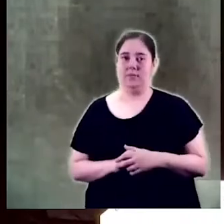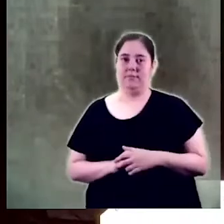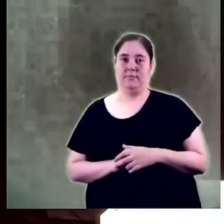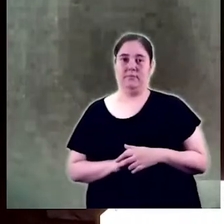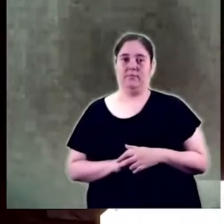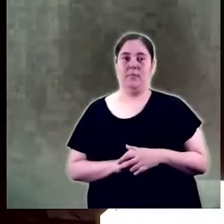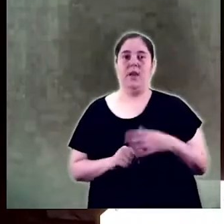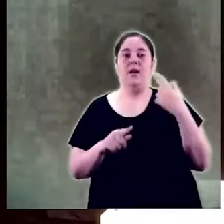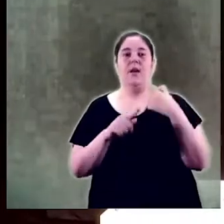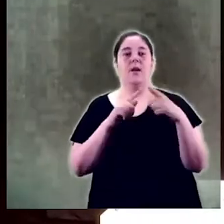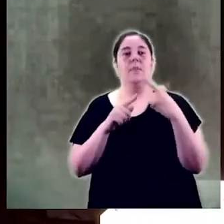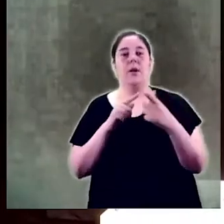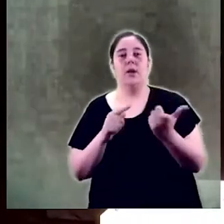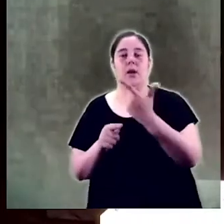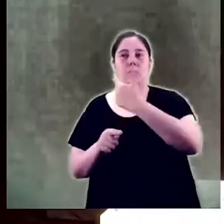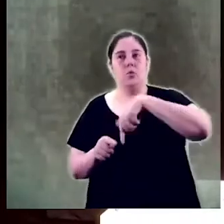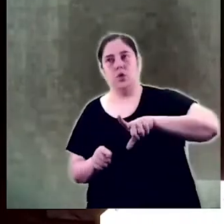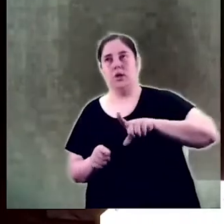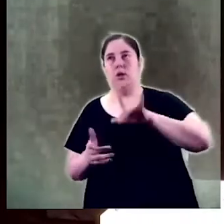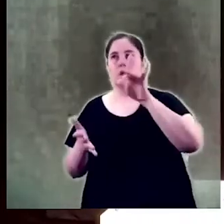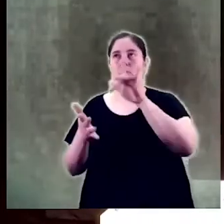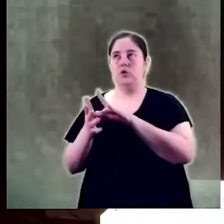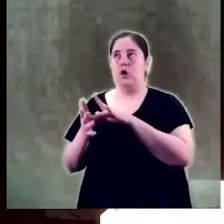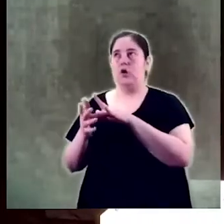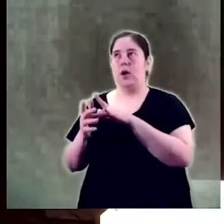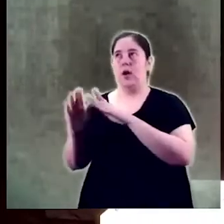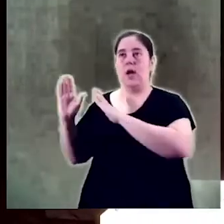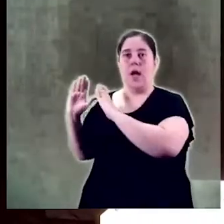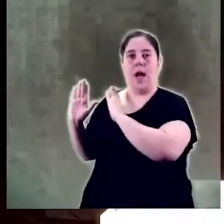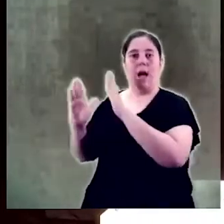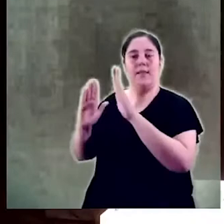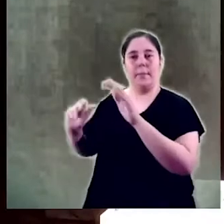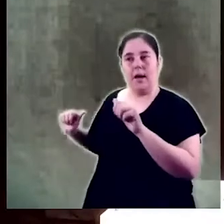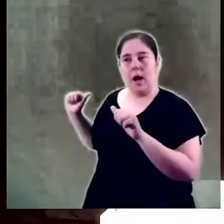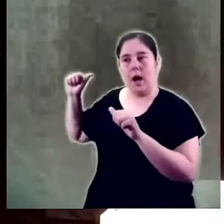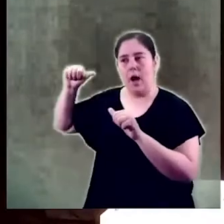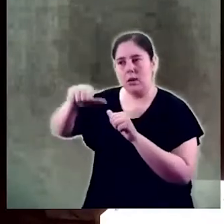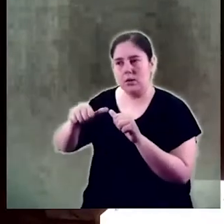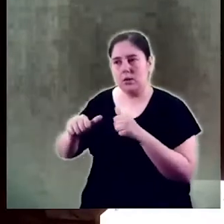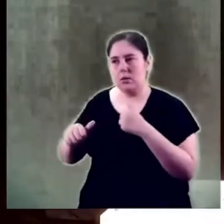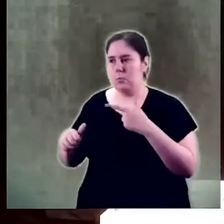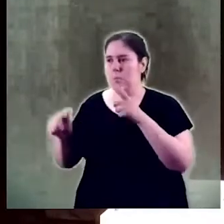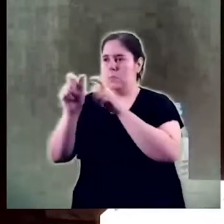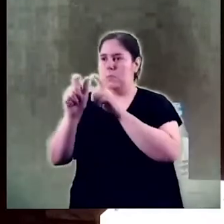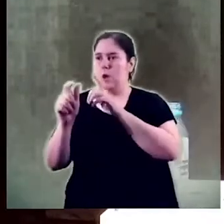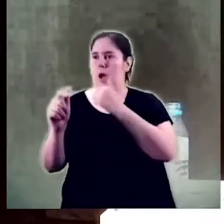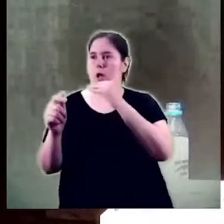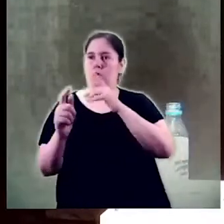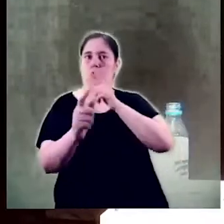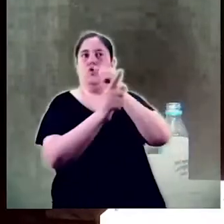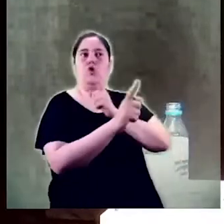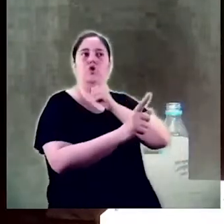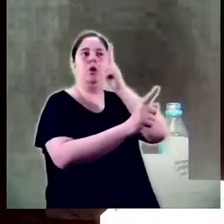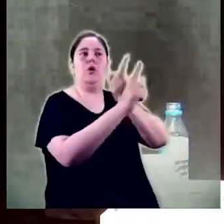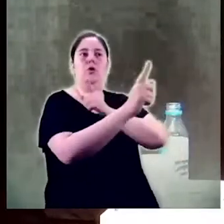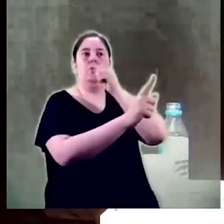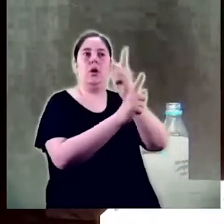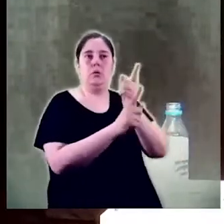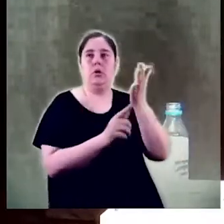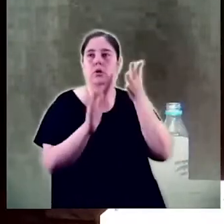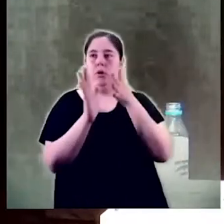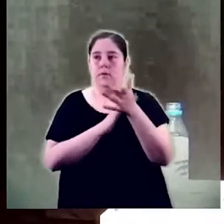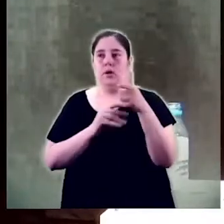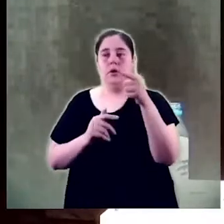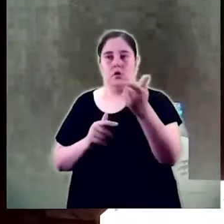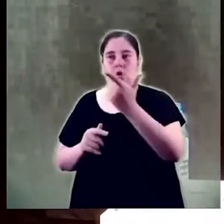de fet la resistència que hem anat trobant al llarg de les diferents etapes d'aquesta iniciativa ens ha d'ajudar a mesurar